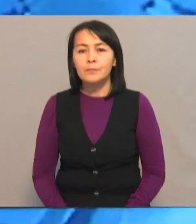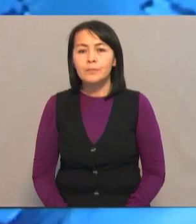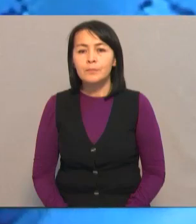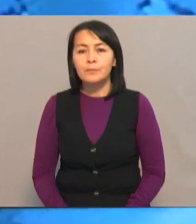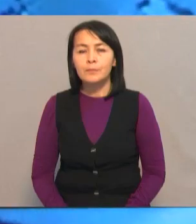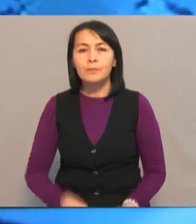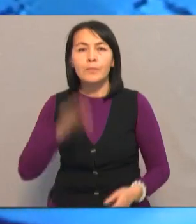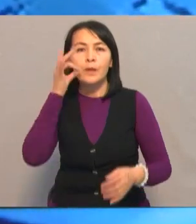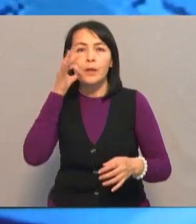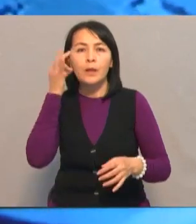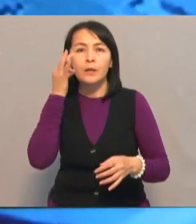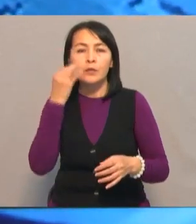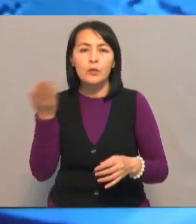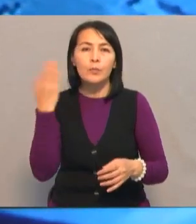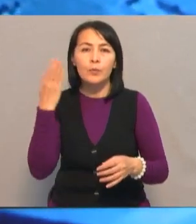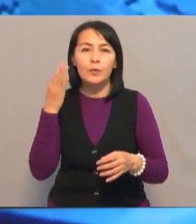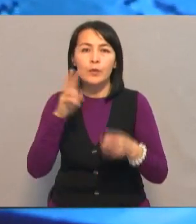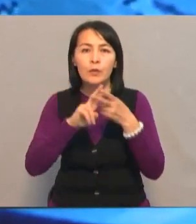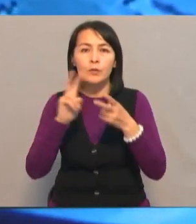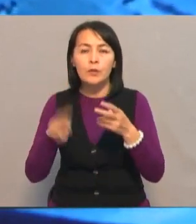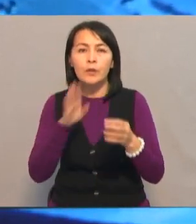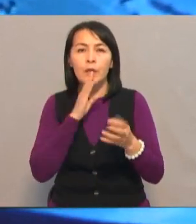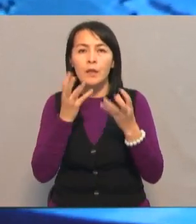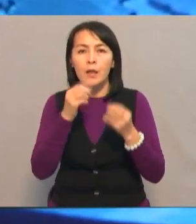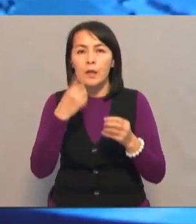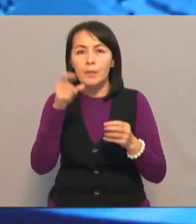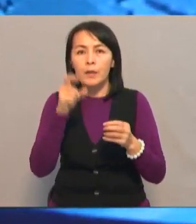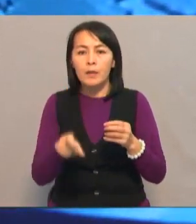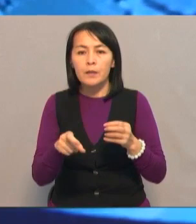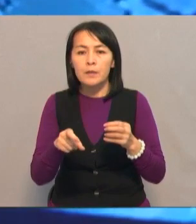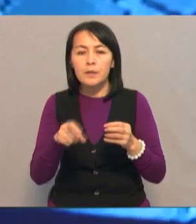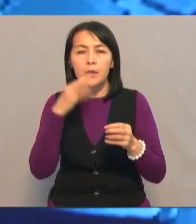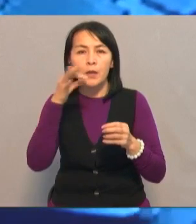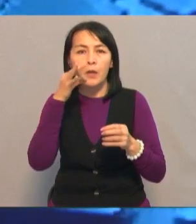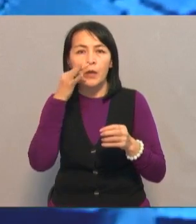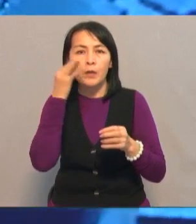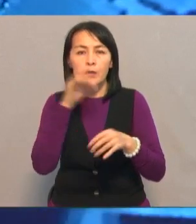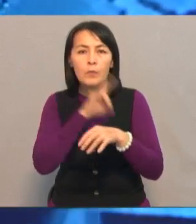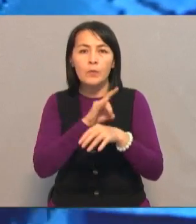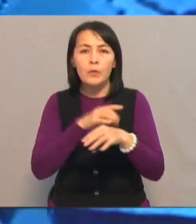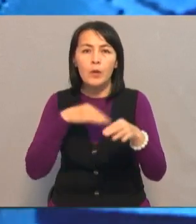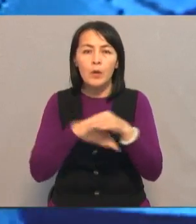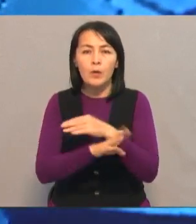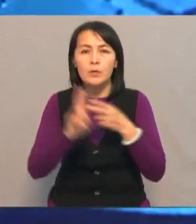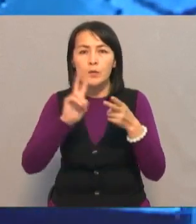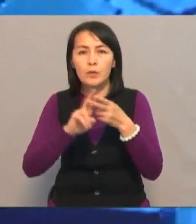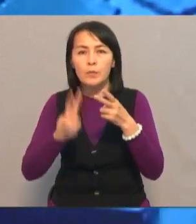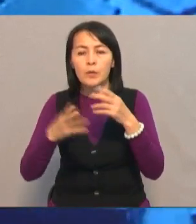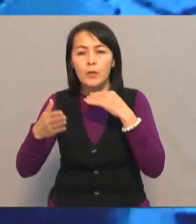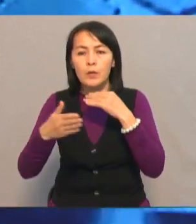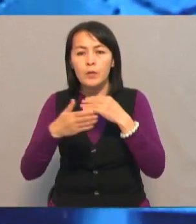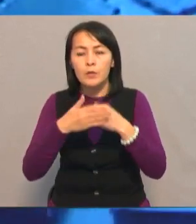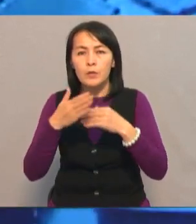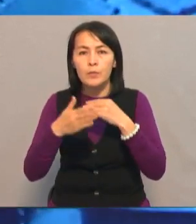Алаяқтығы үшін бұрын соғытты болған айел, тағы бір тұрғында сақтырып кетті, ол түрмеде жазасын